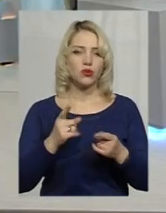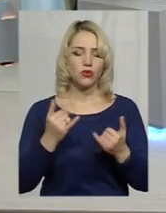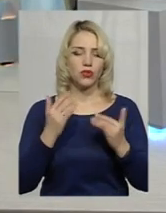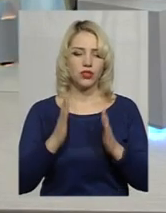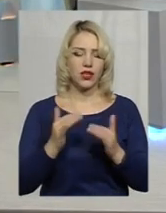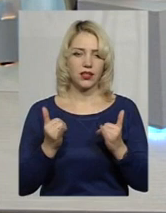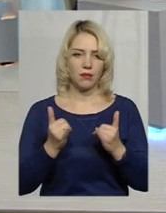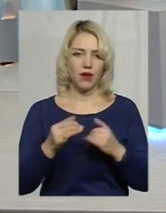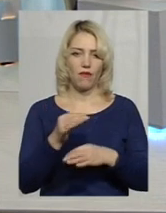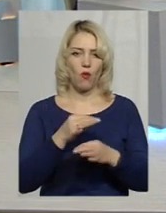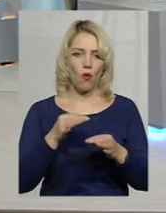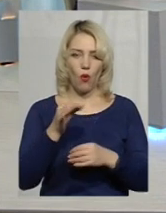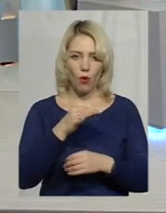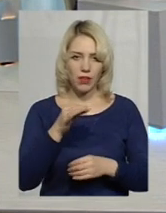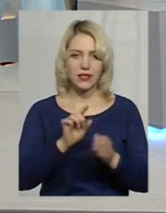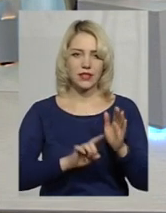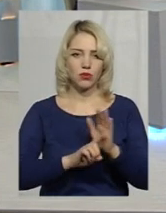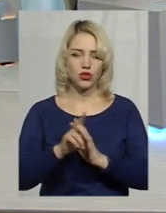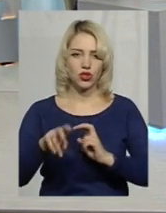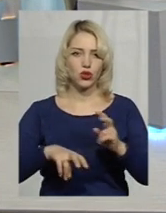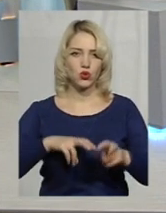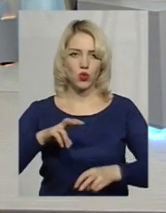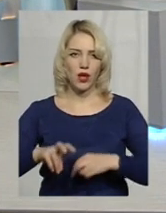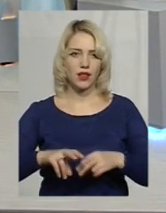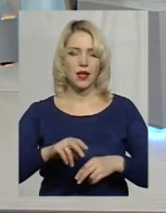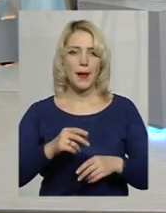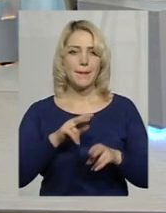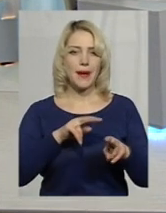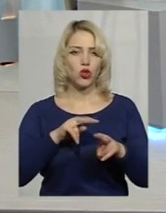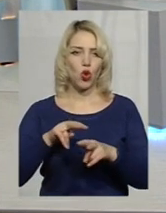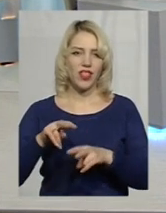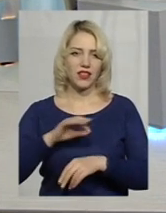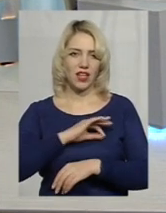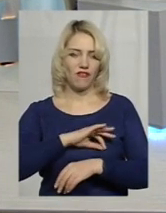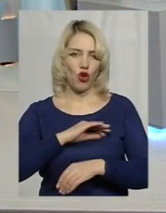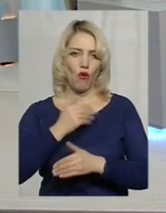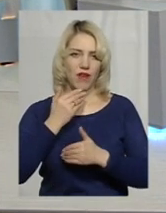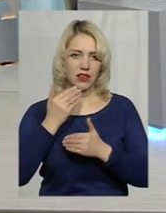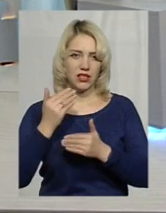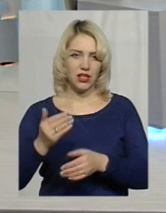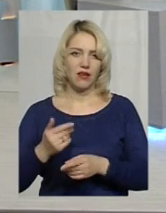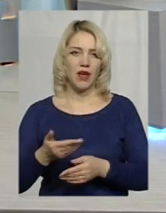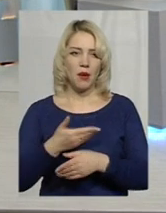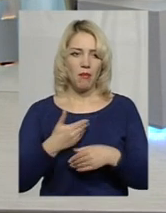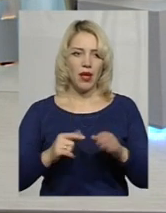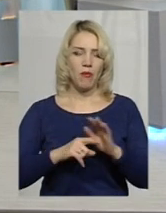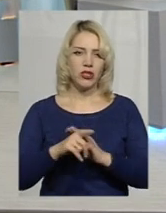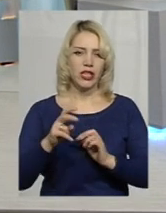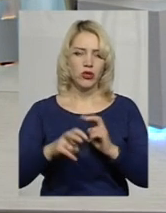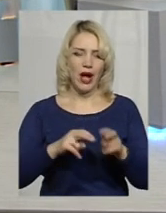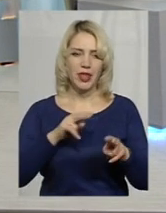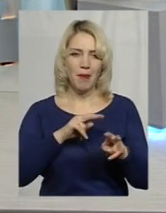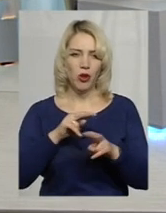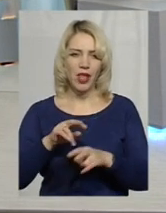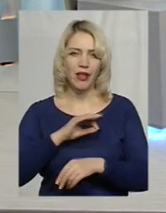шукати патронатних вихователів? Ми почали шукати патронатних вихователів не тільки зараз. Ми почали, як